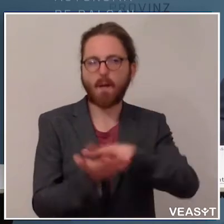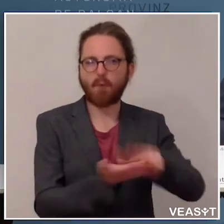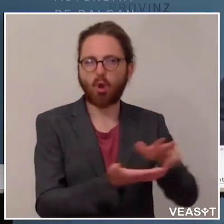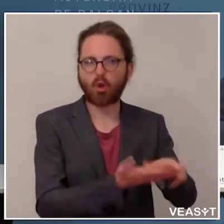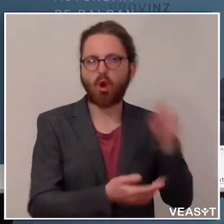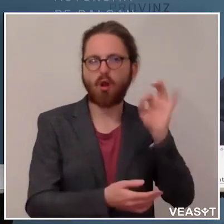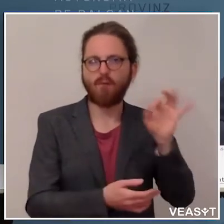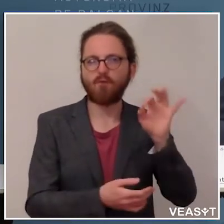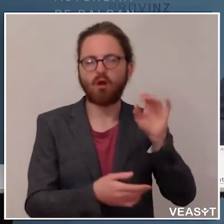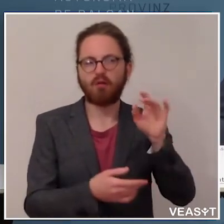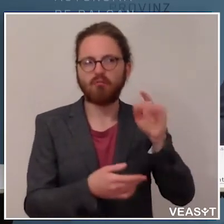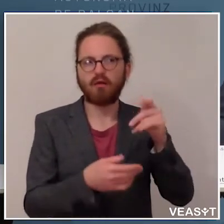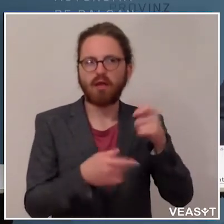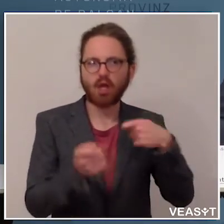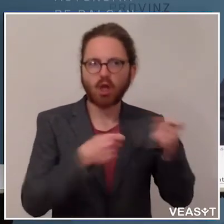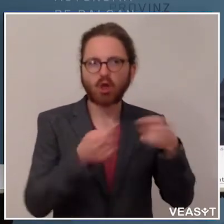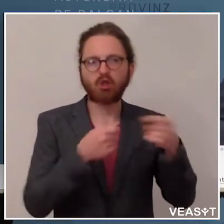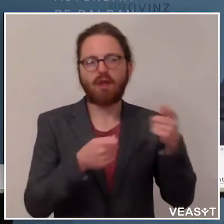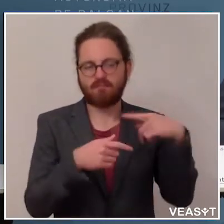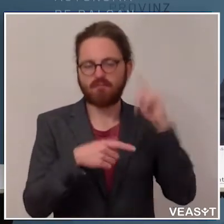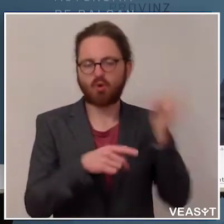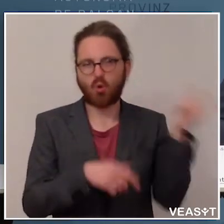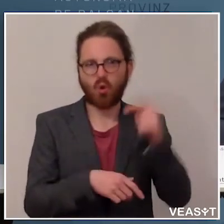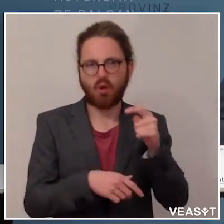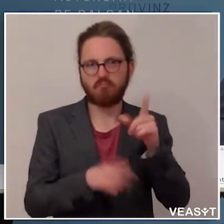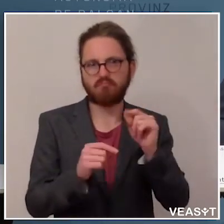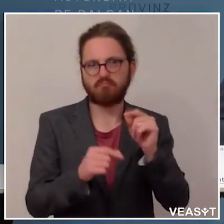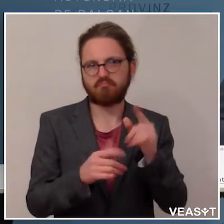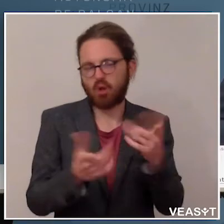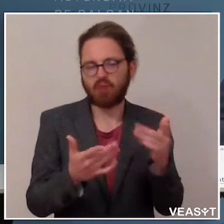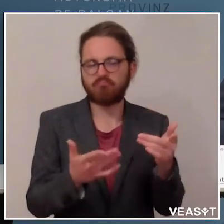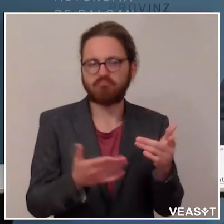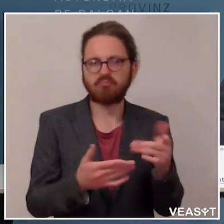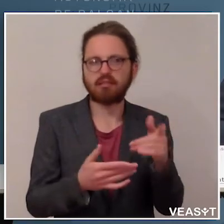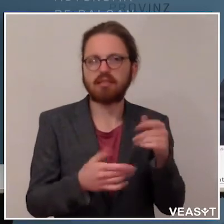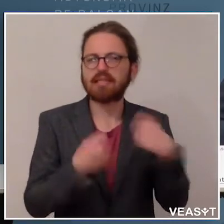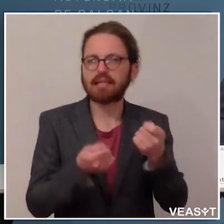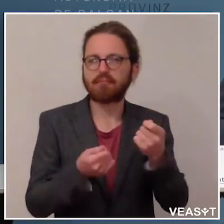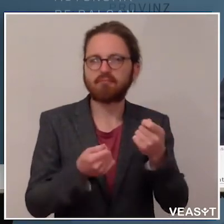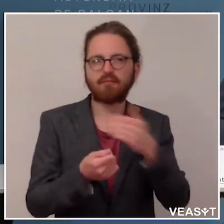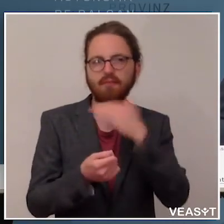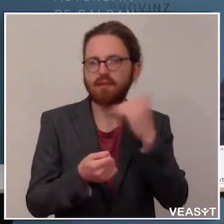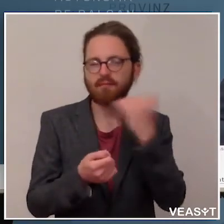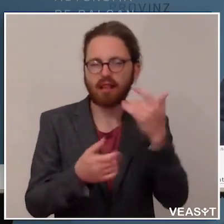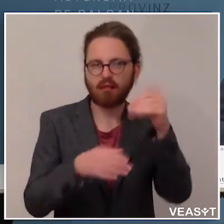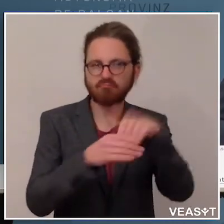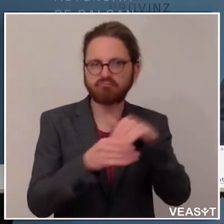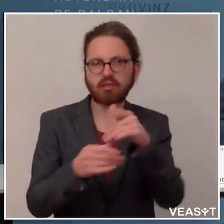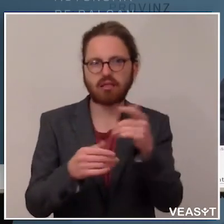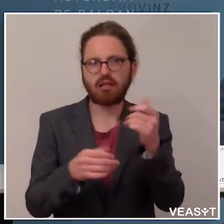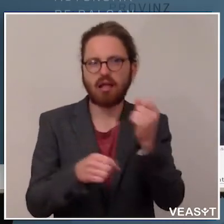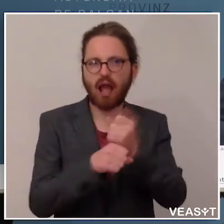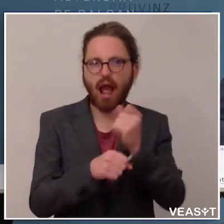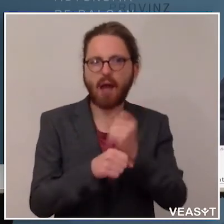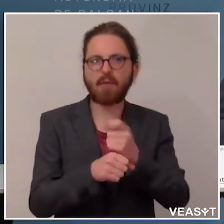Detailhandelstätigkeiten vorliegen werden, die zusätzlichen, die man macht. Allerdings gibt es jede Menge Tätigkeiten, die ausgeübt werden,